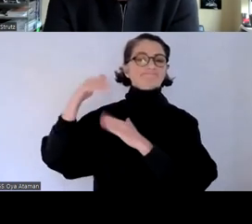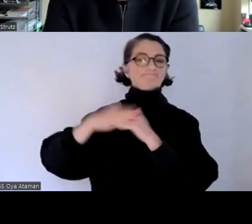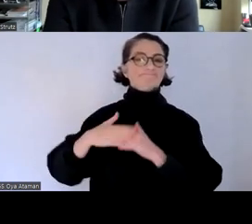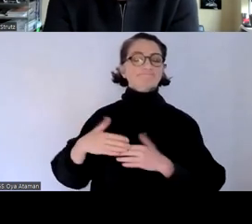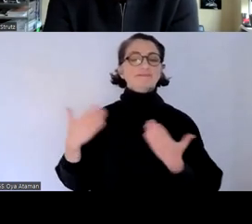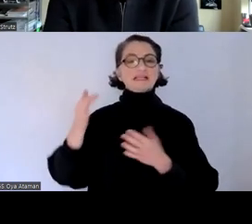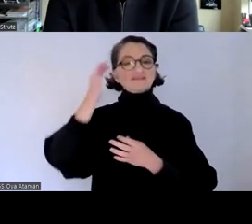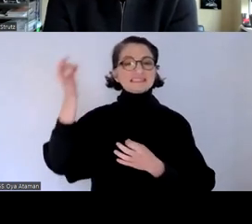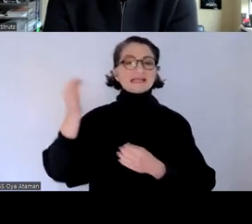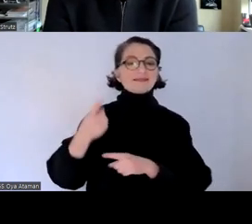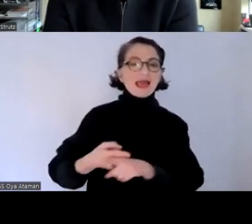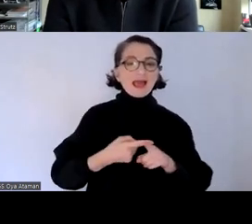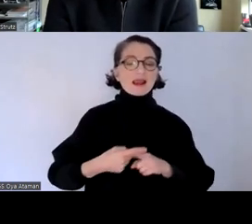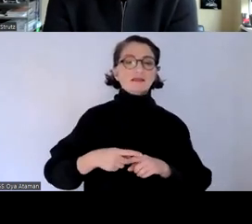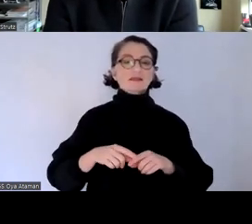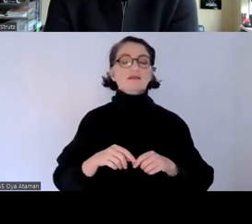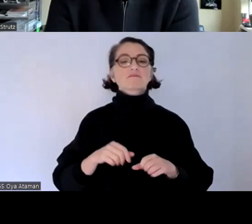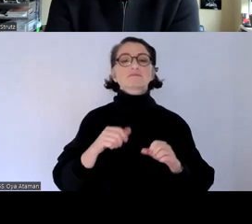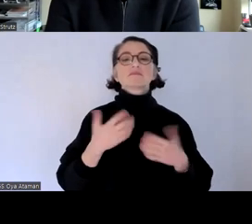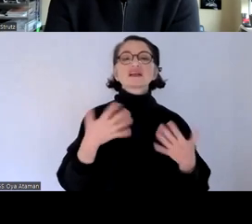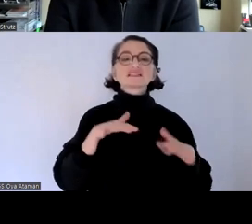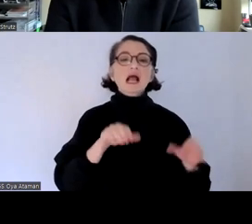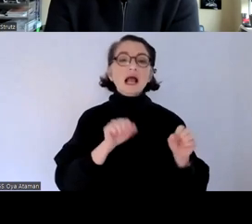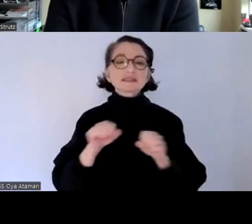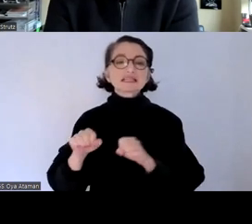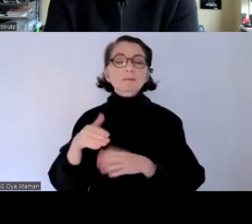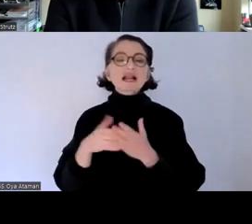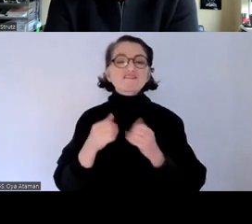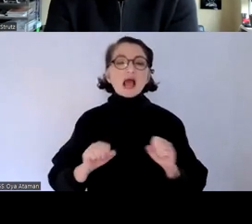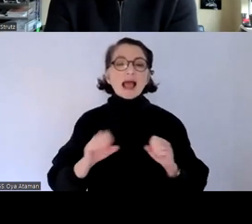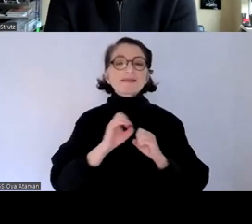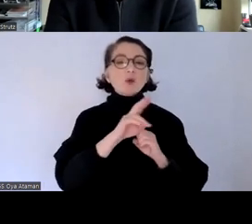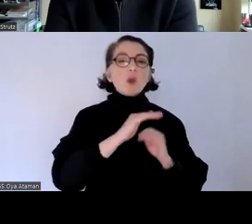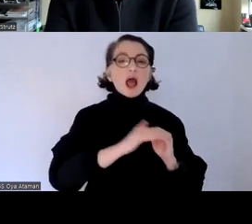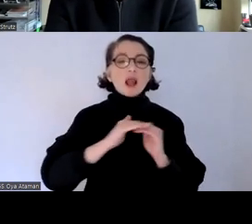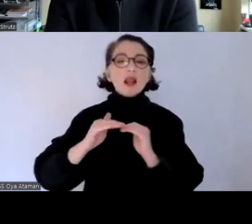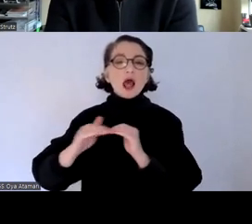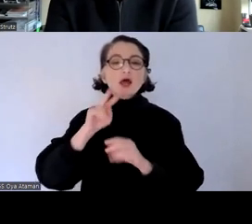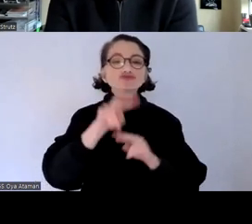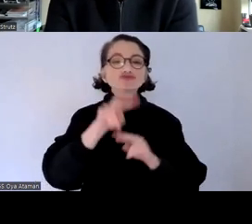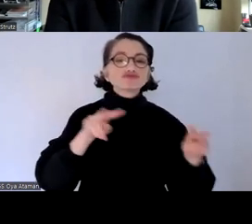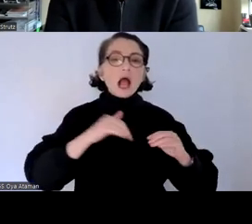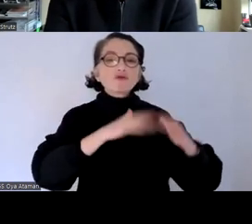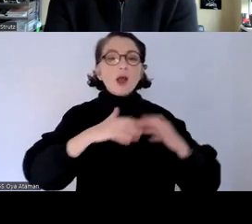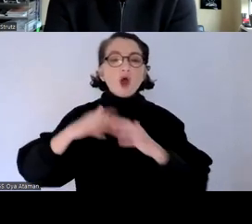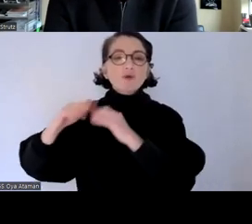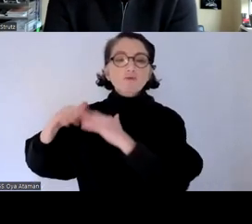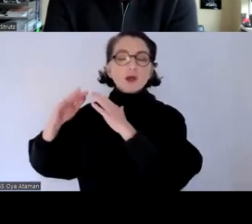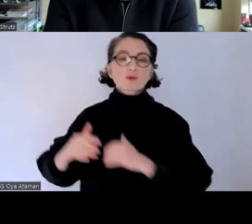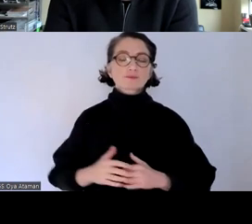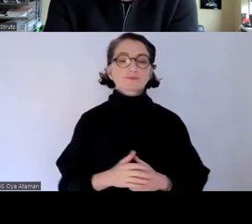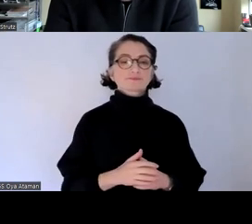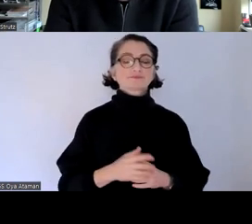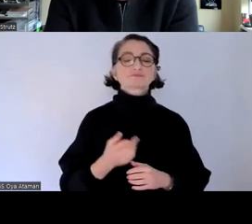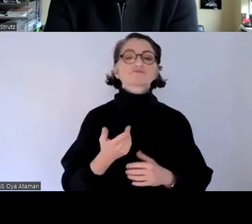teilen kapazitäten für barrierefreiheit in den europäischen ländern aufbauen wir sollen